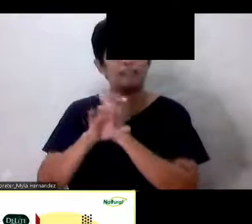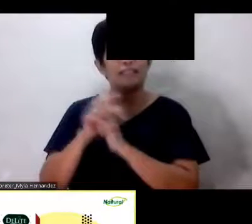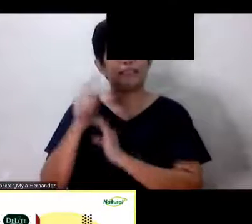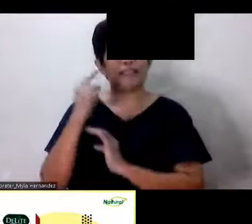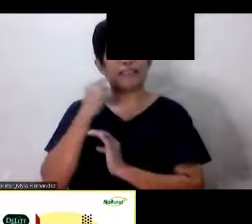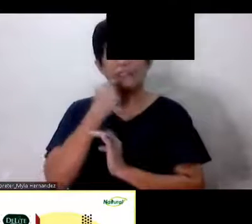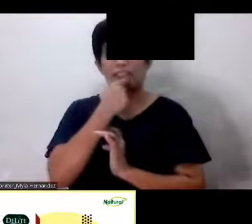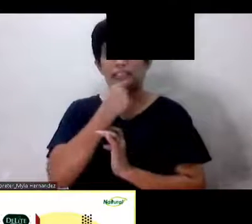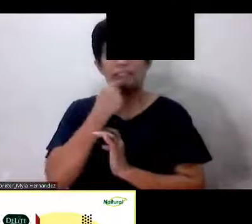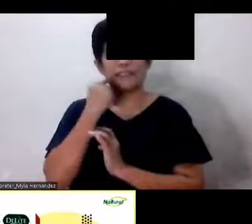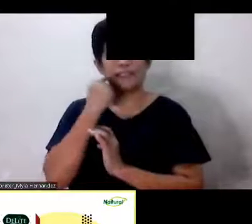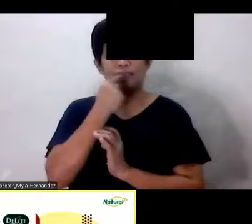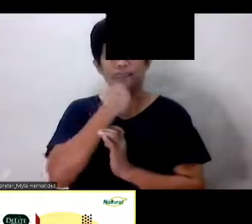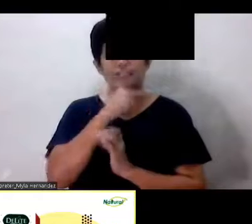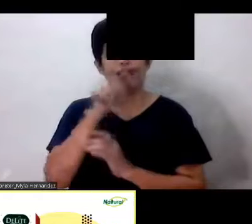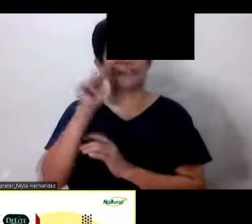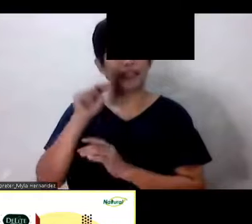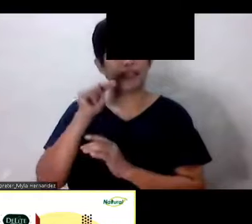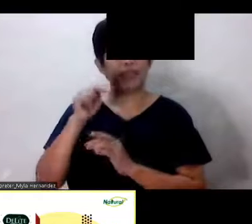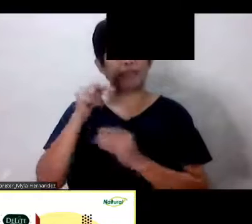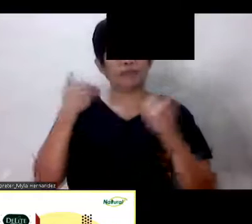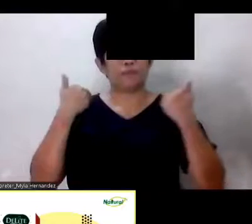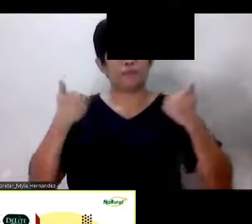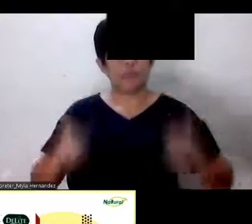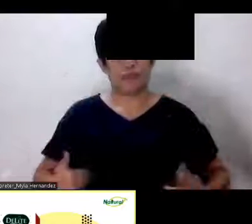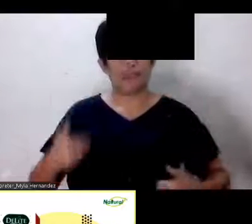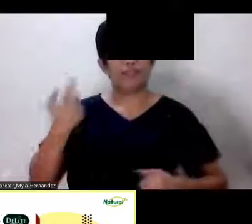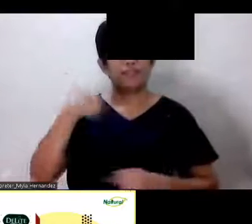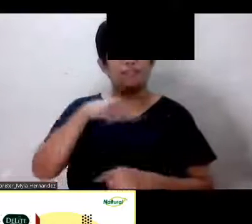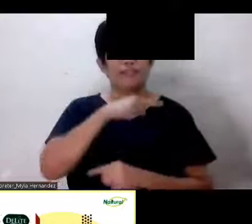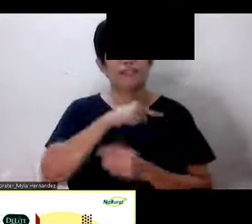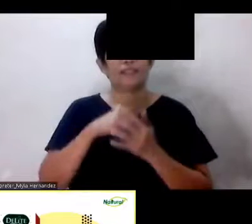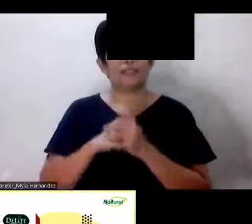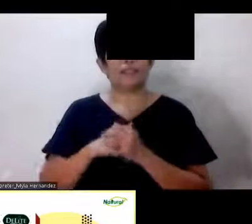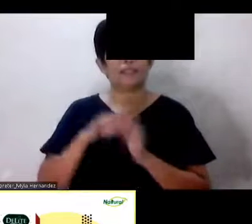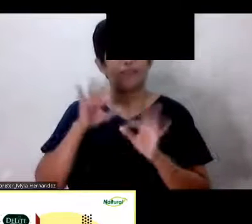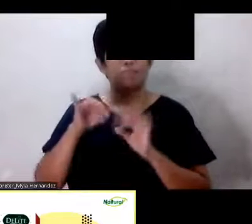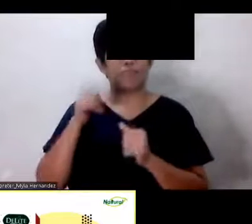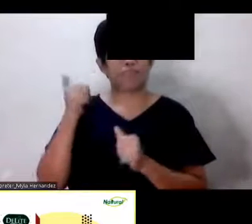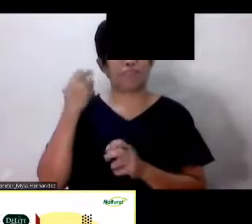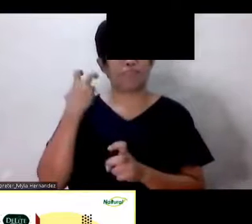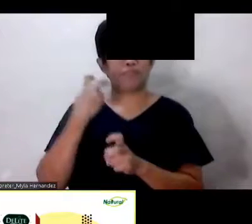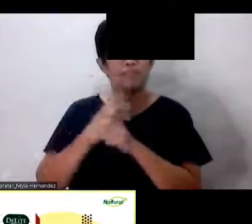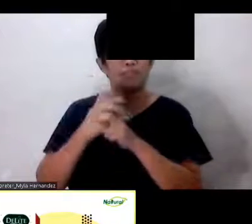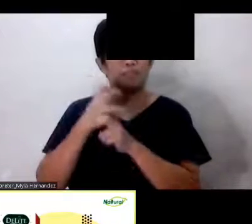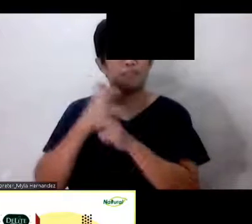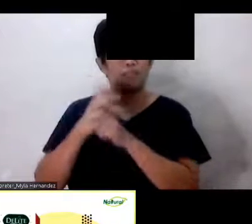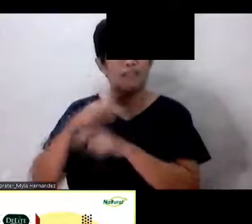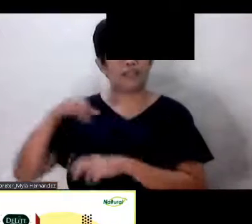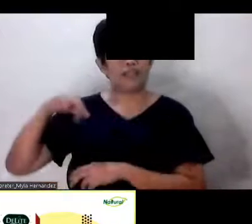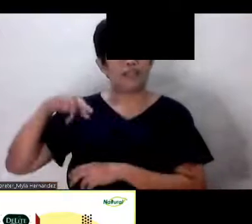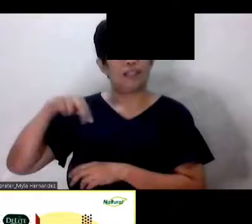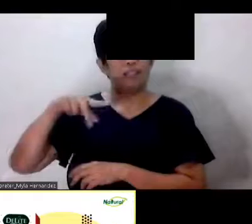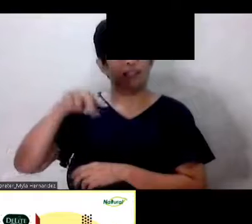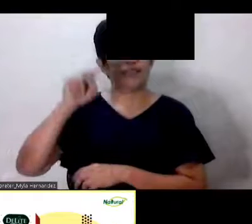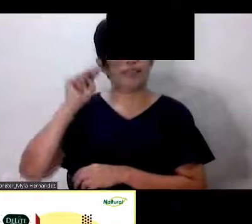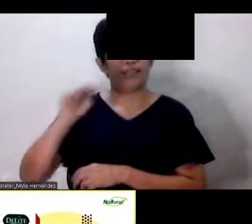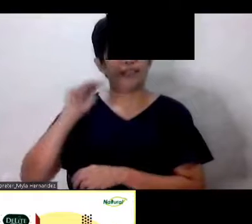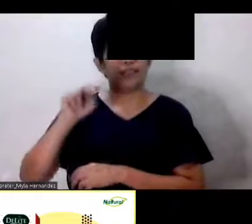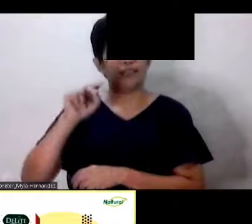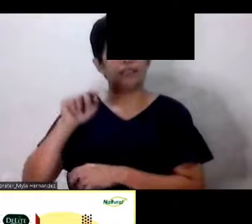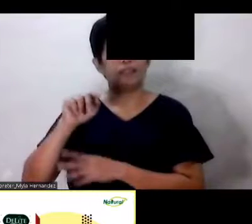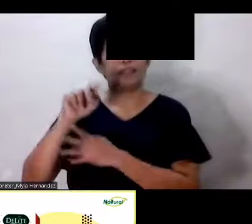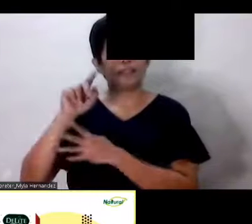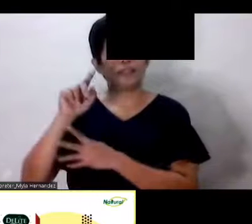Pangalagaan natin Pangangatawan natin Okay Kung nahirapan siyang Maglakad Kailangan niya mag-PT